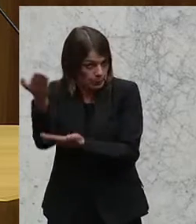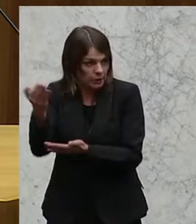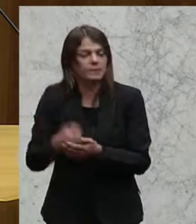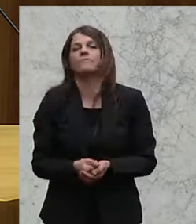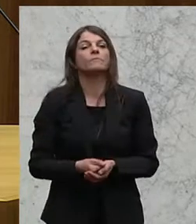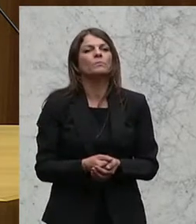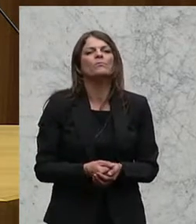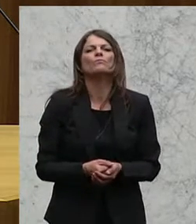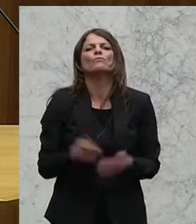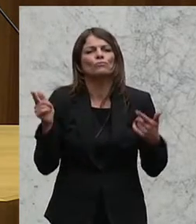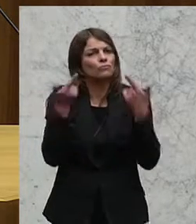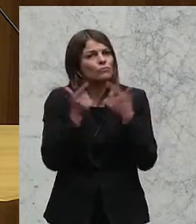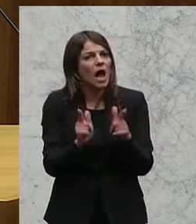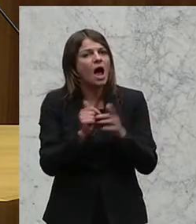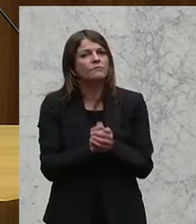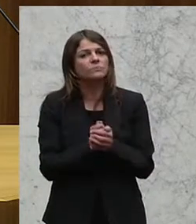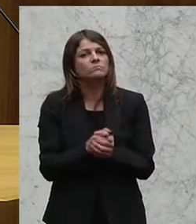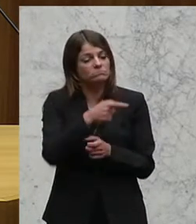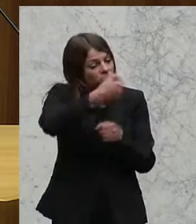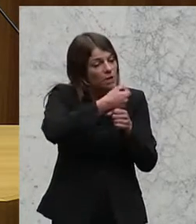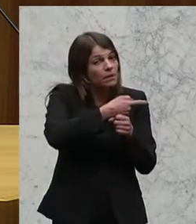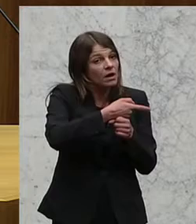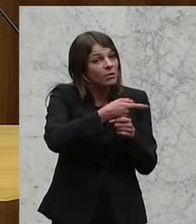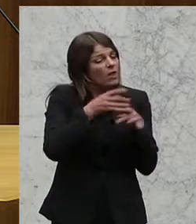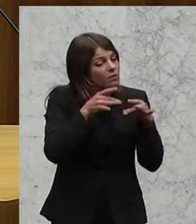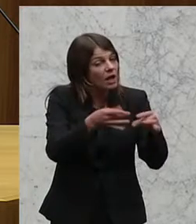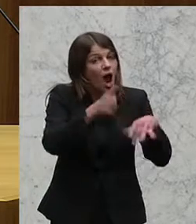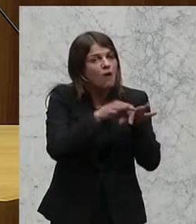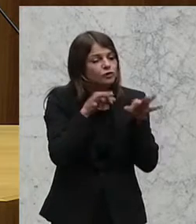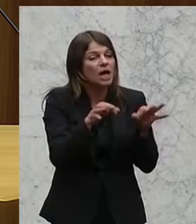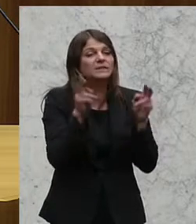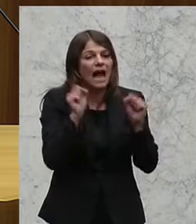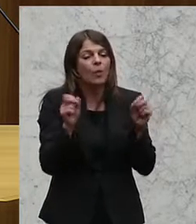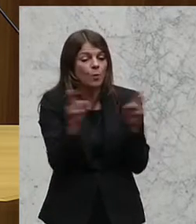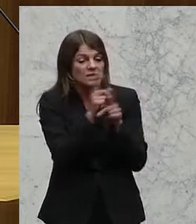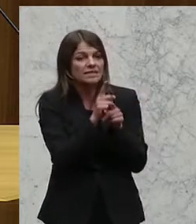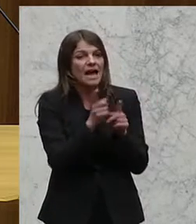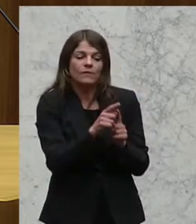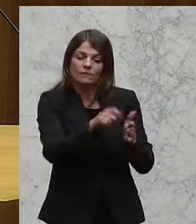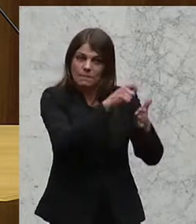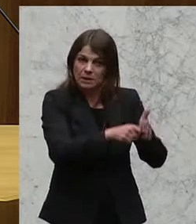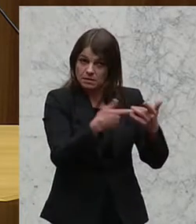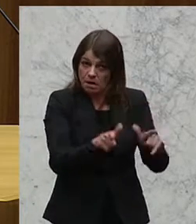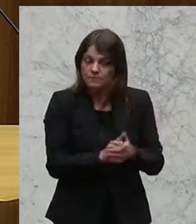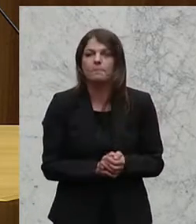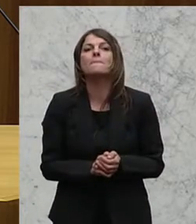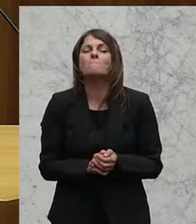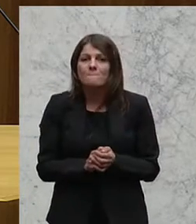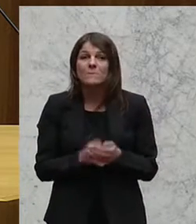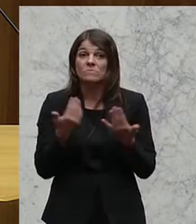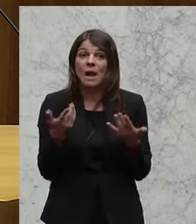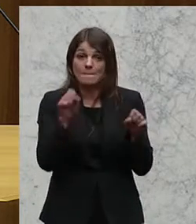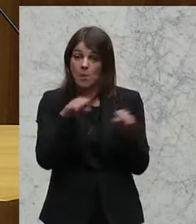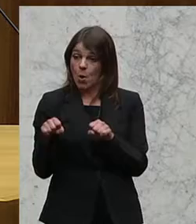sind, eine Tätigkeit auf der Straße kurzzeitig untersagen. Er kann, und diese